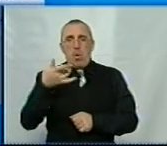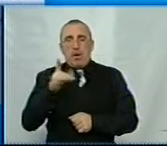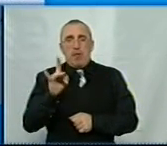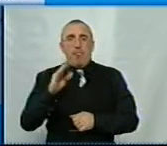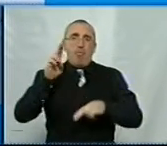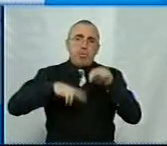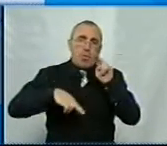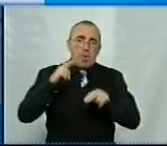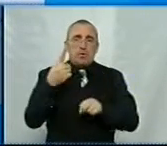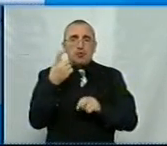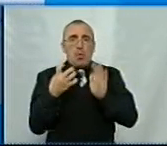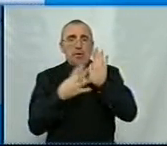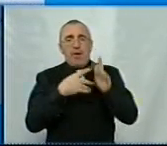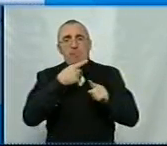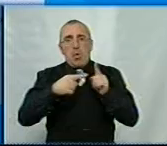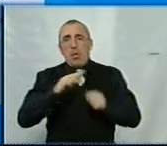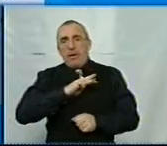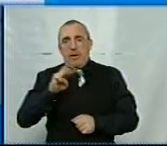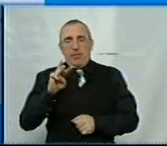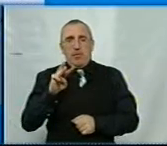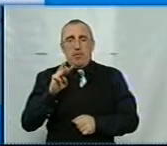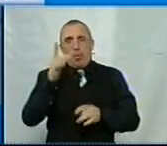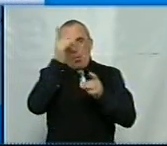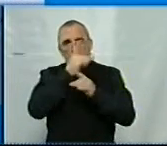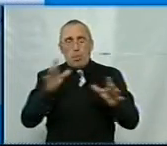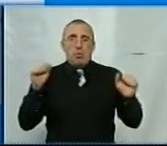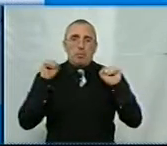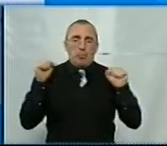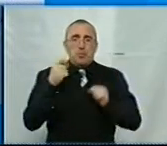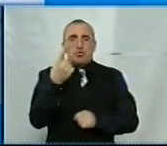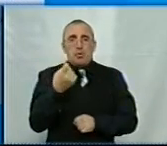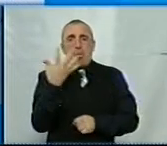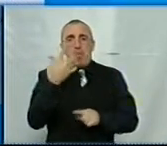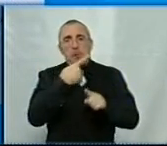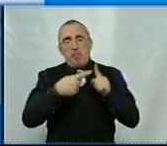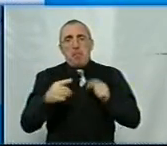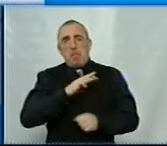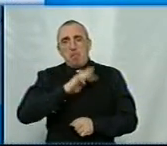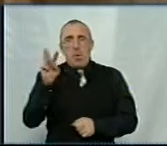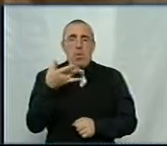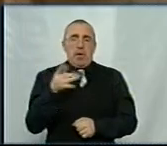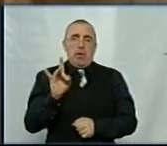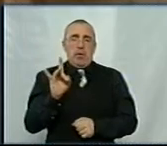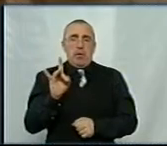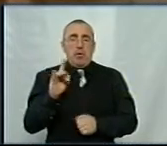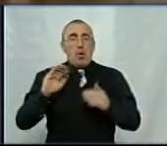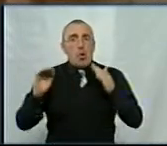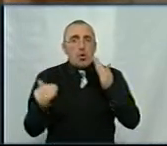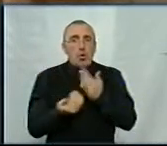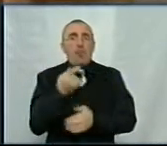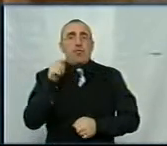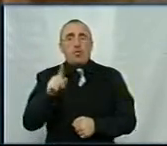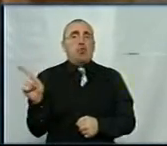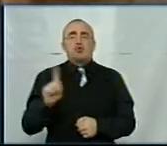Будівництво – 109,5 мільйонів. Культура та спорт – 105,5 мільйонів гривень. Новшество те,